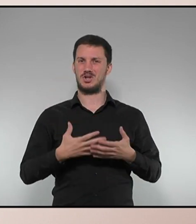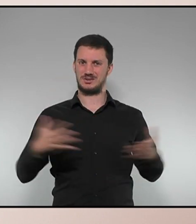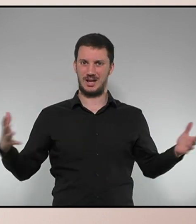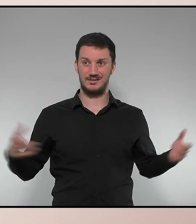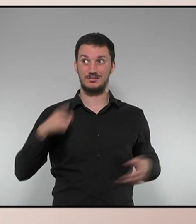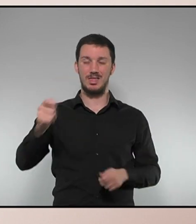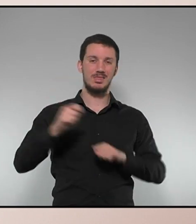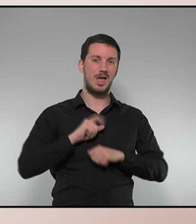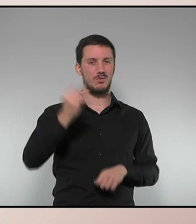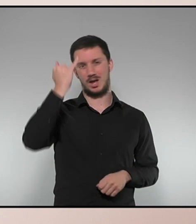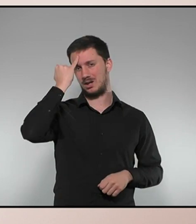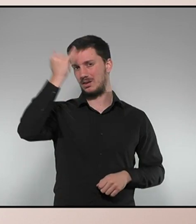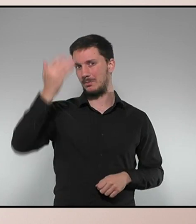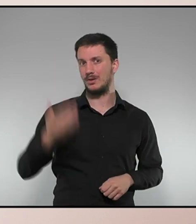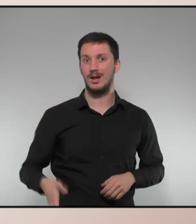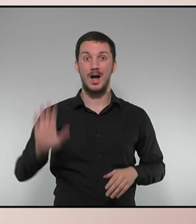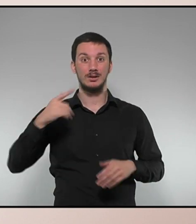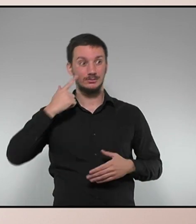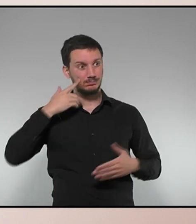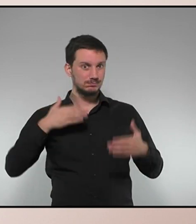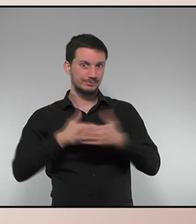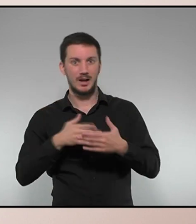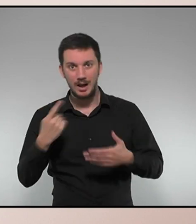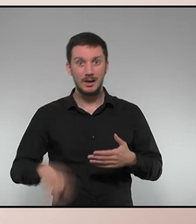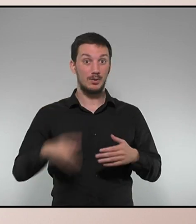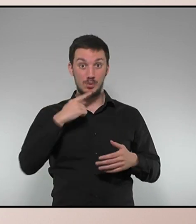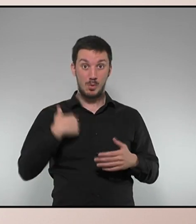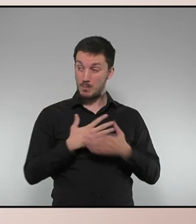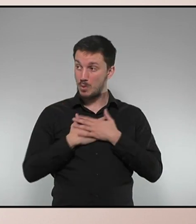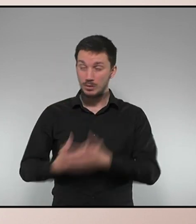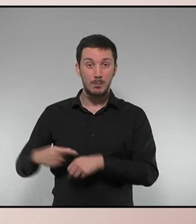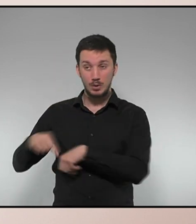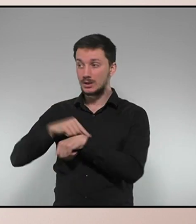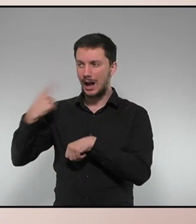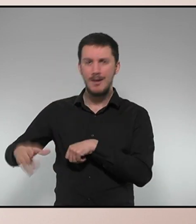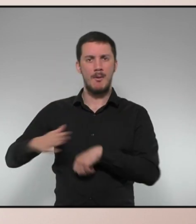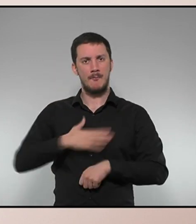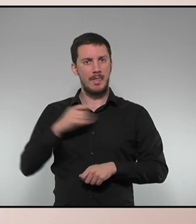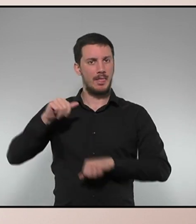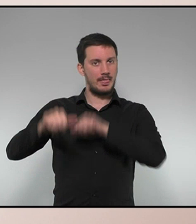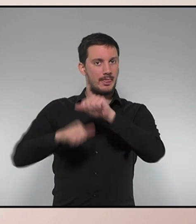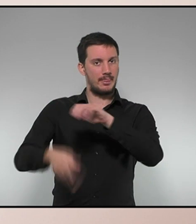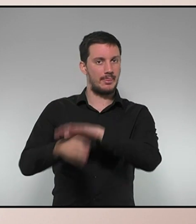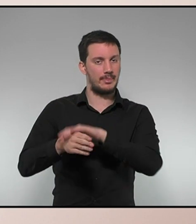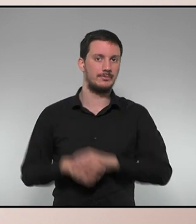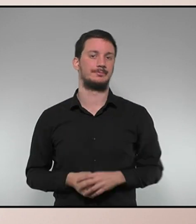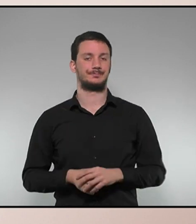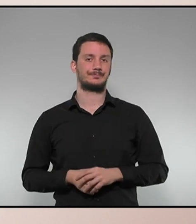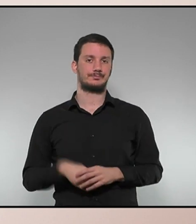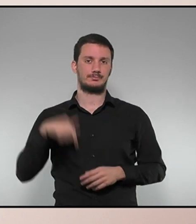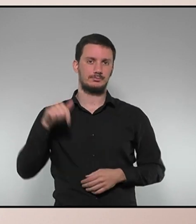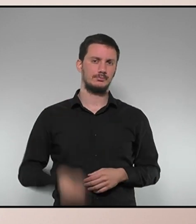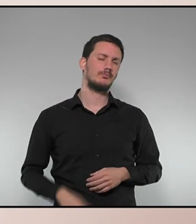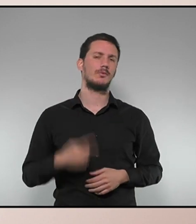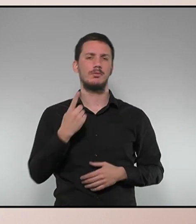molt clara i és que malgrat el bloqueig, quan n ha voluntat política es pot seguir avançant. Ara mateix el que tenim és d'un costat un molt